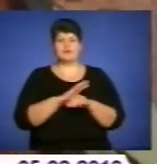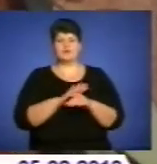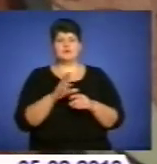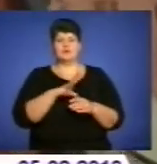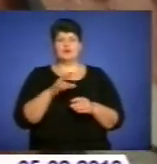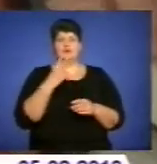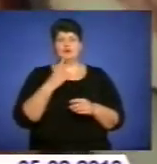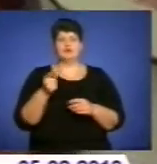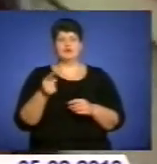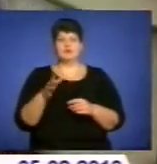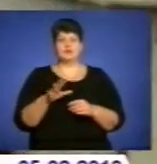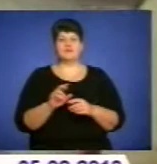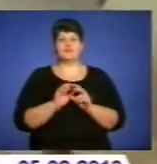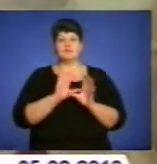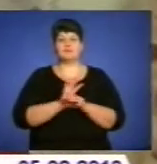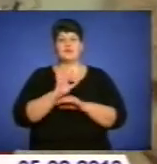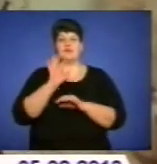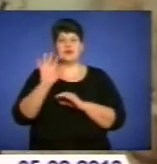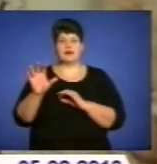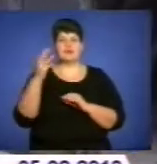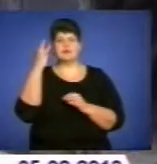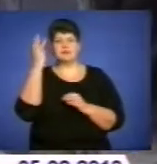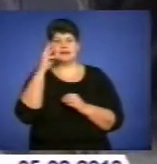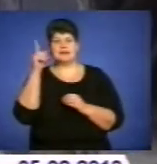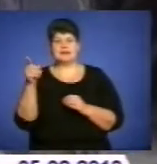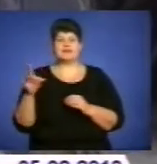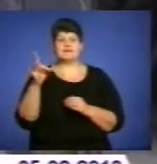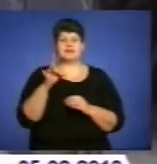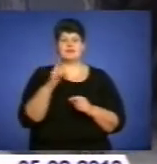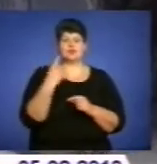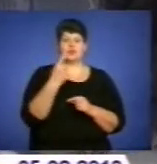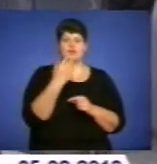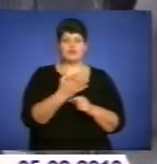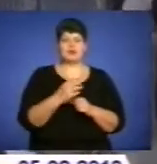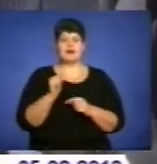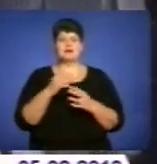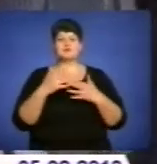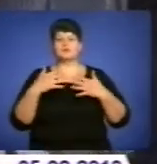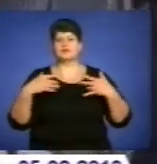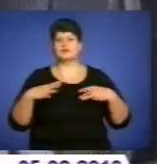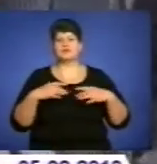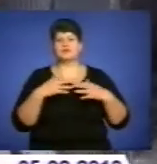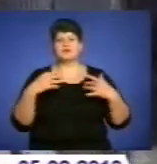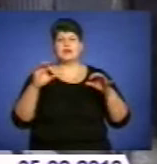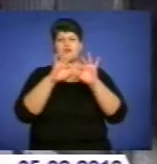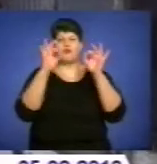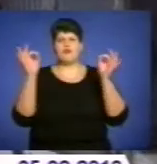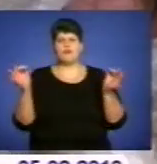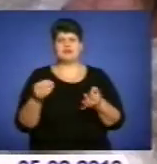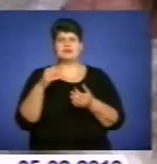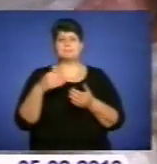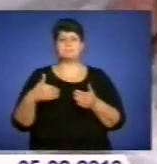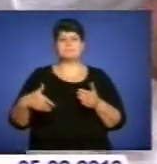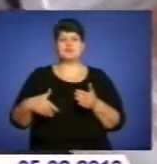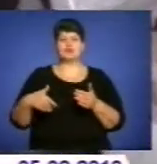м'ясну продукцію постачали на ринки Хмельниччини та Рівненщини. Асортимент виготовлених м'ясних виробів був різноманітний. Ковбаси, печінкові паштети,